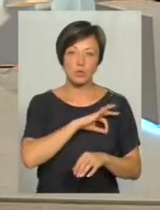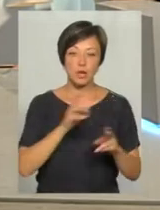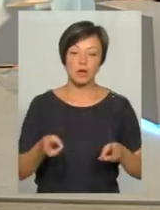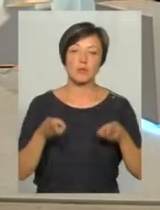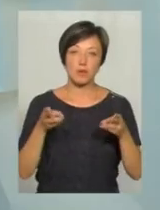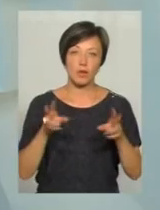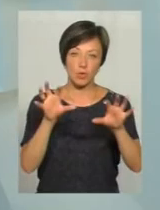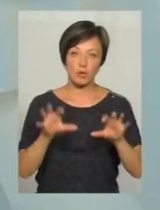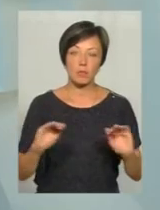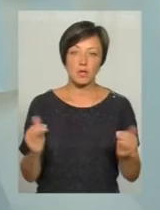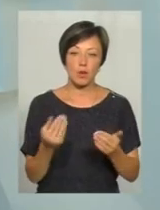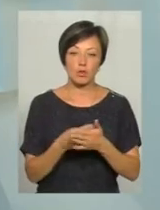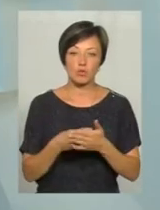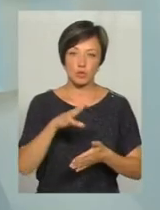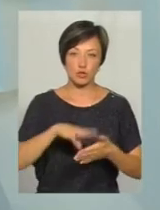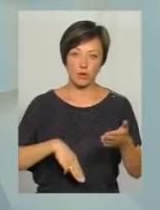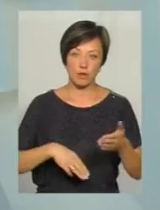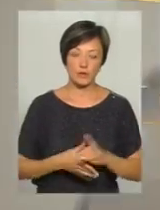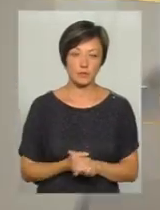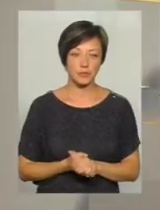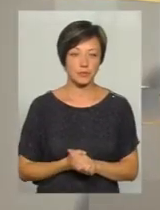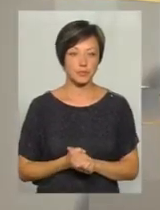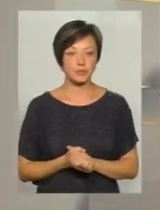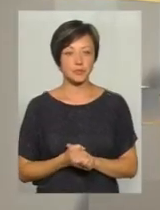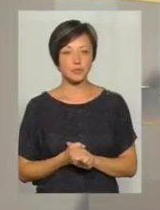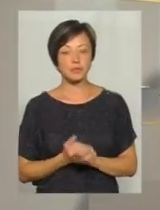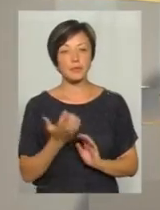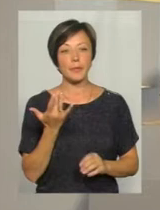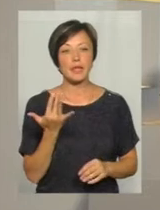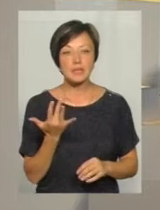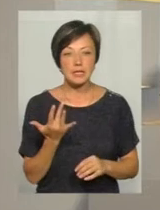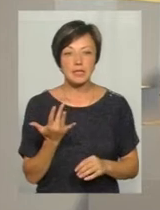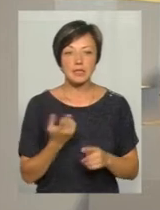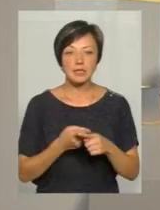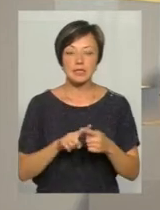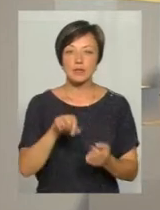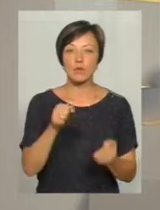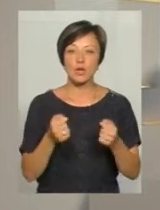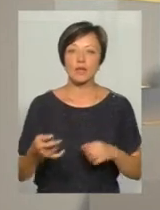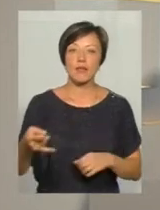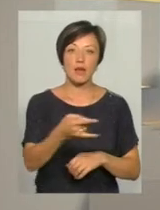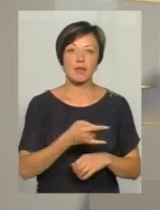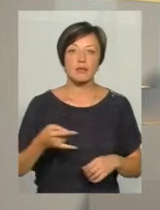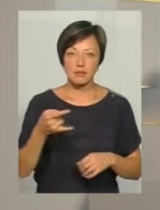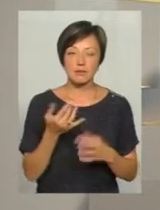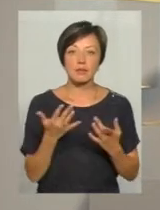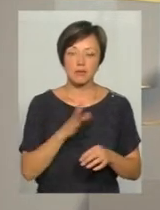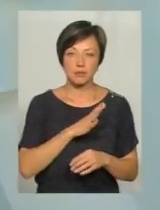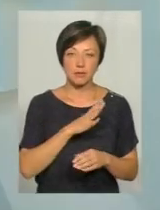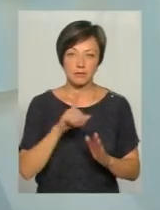кодексу, мінімальна сума штрафу 8%. А от скільки ці водії наїздили, можна так сказати?